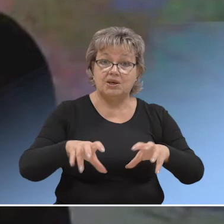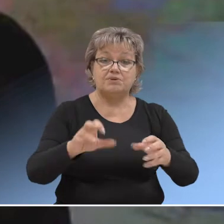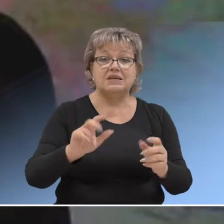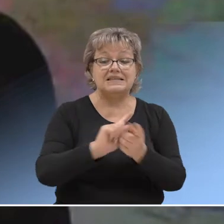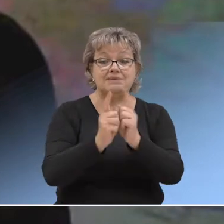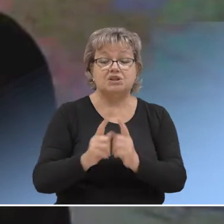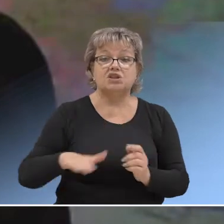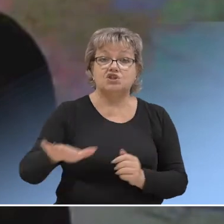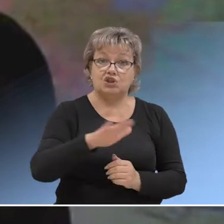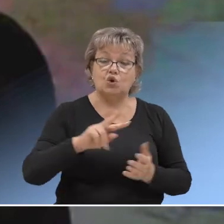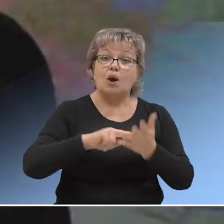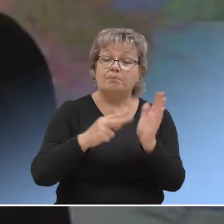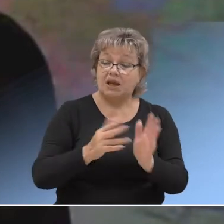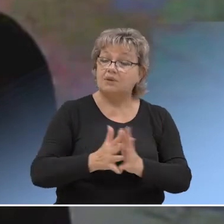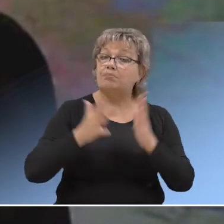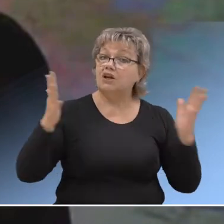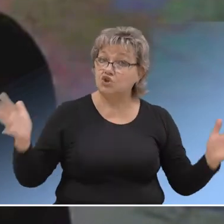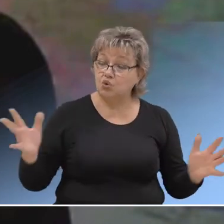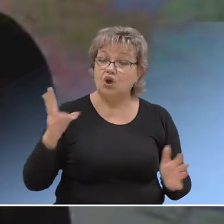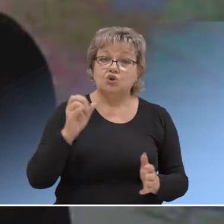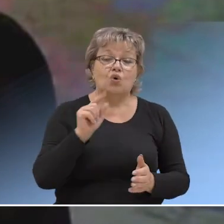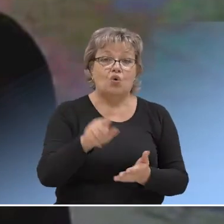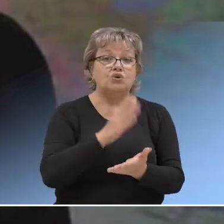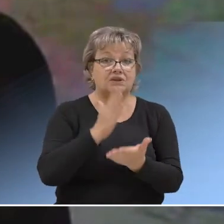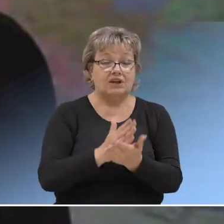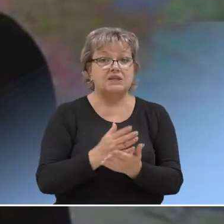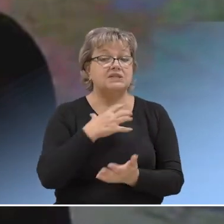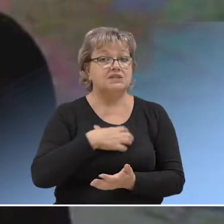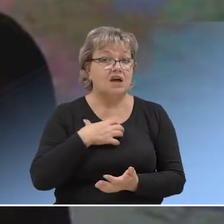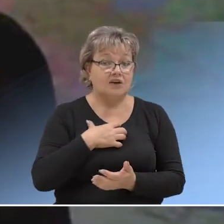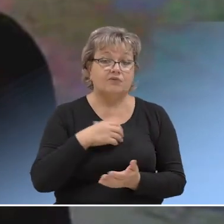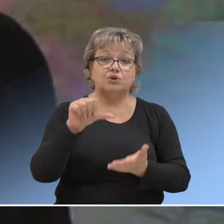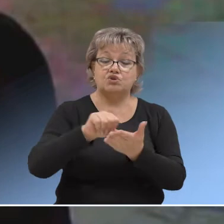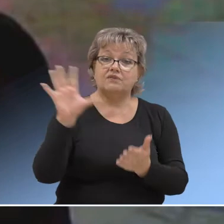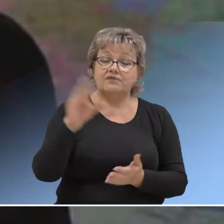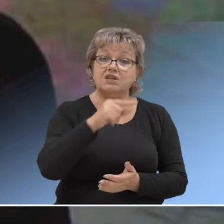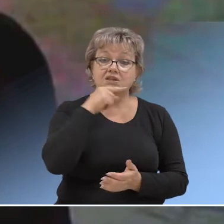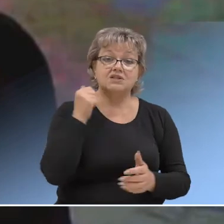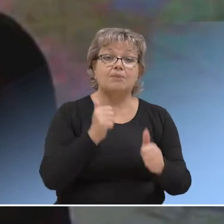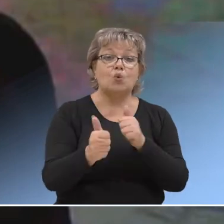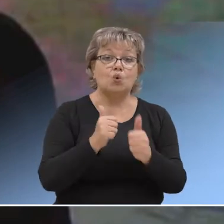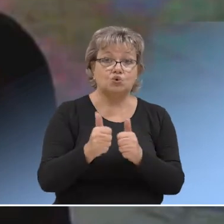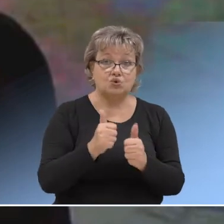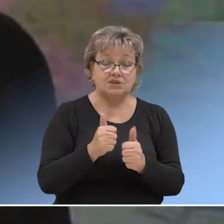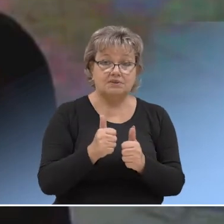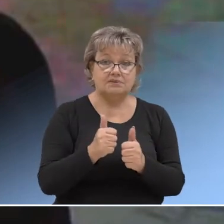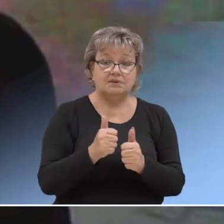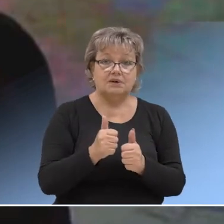озеленение территорий. Проект большой, но подчеркиваю, он является знаковым, и он участвовал во всероссийском конкурсе